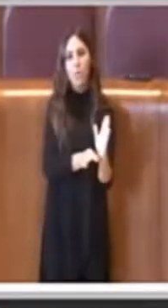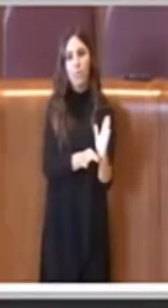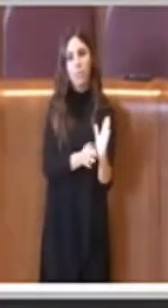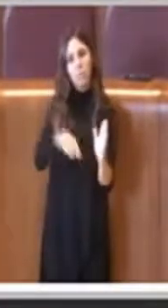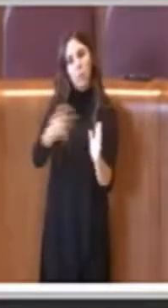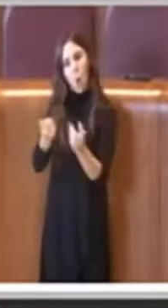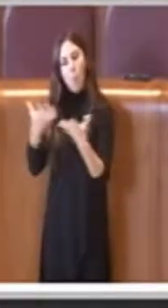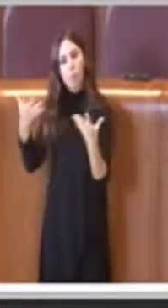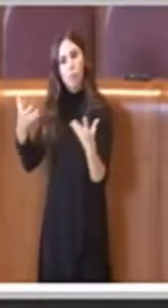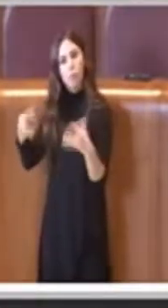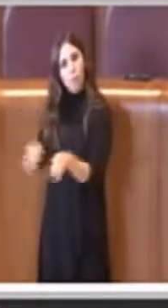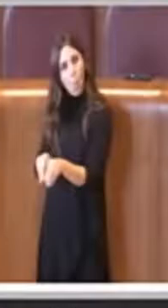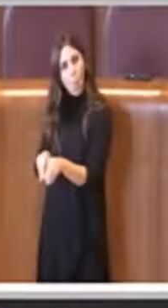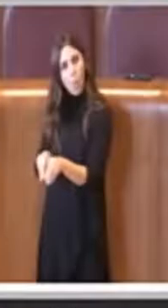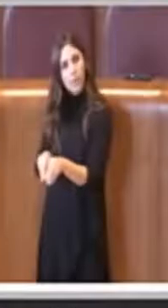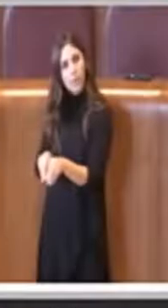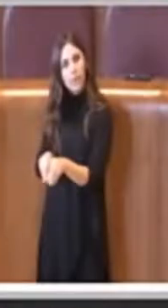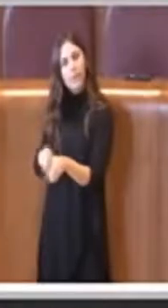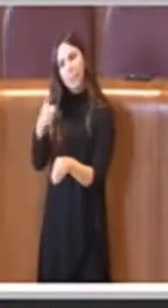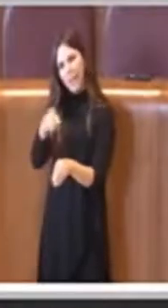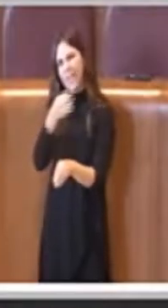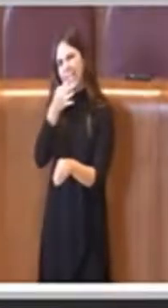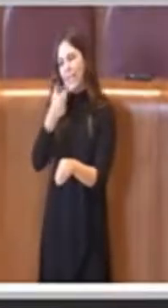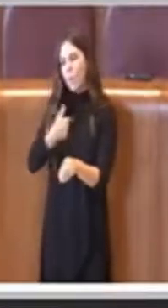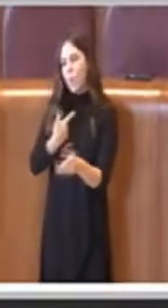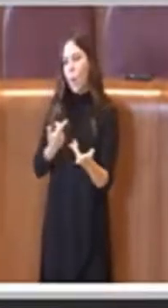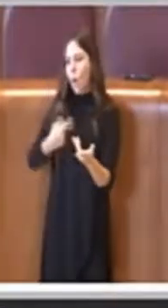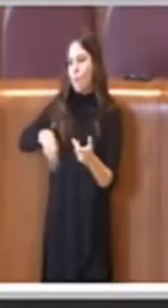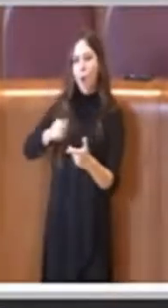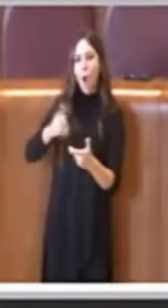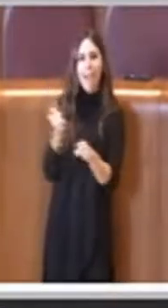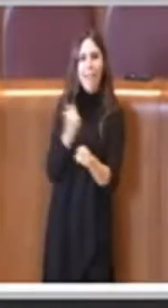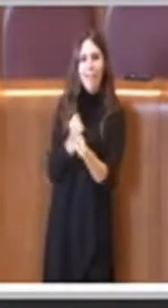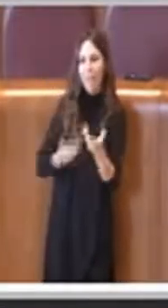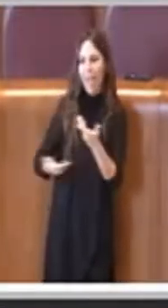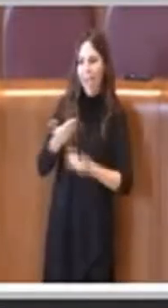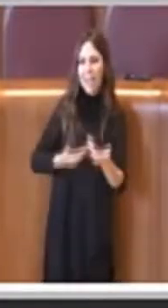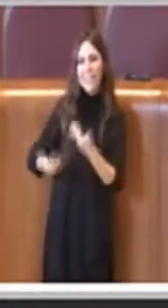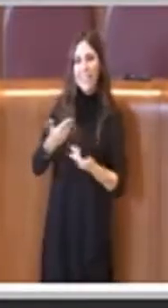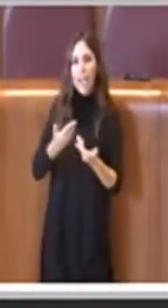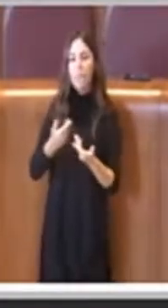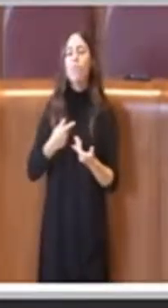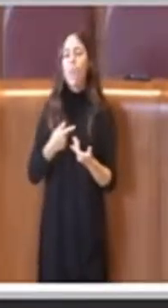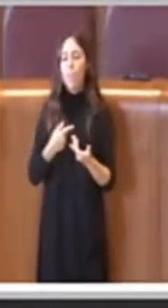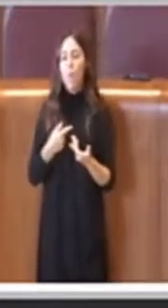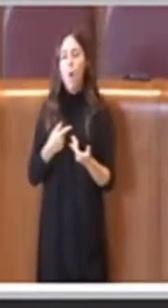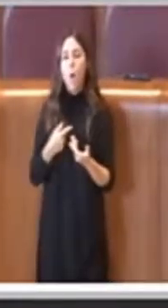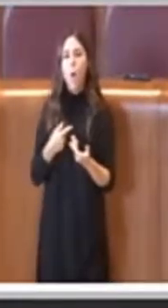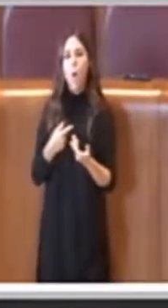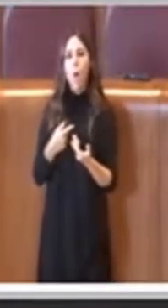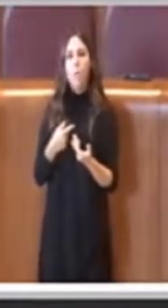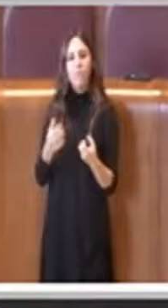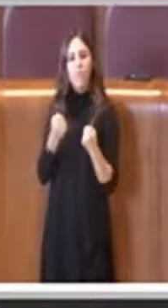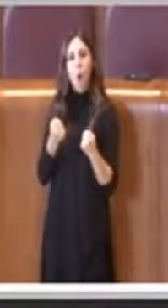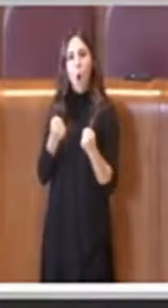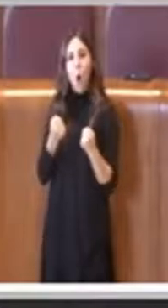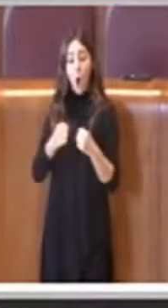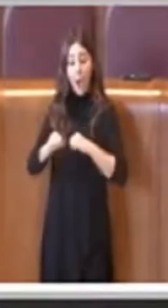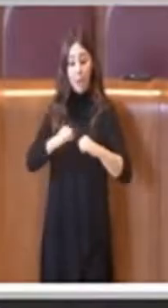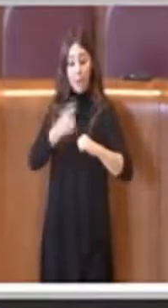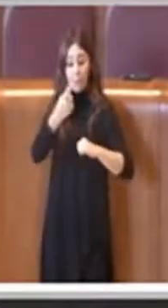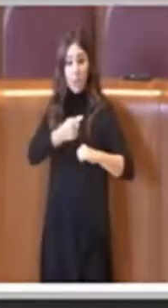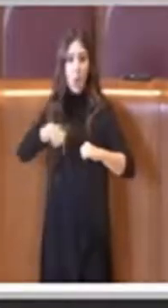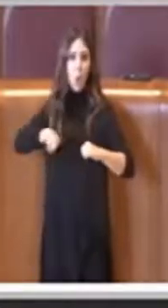farvi capire che comunque c'è una sinergia, c'è una volontà forte di questa amministrazione per arrivare chiaramente